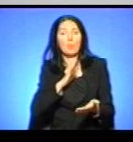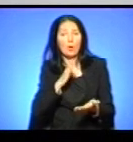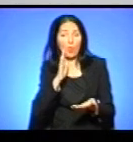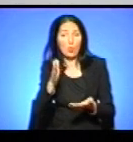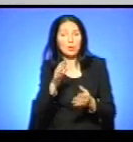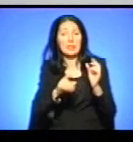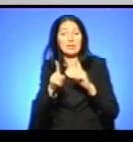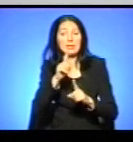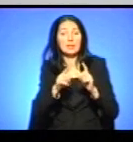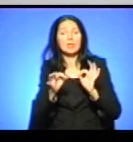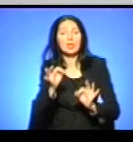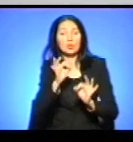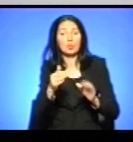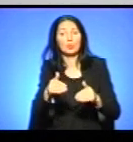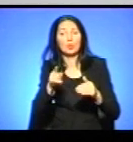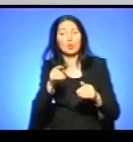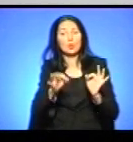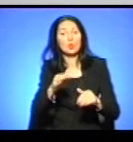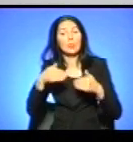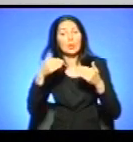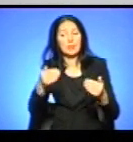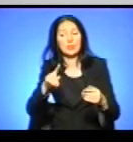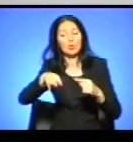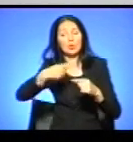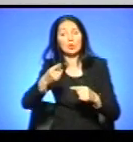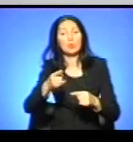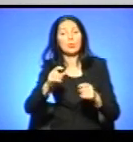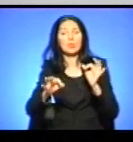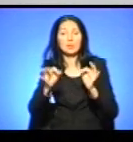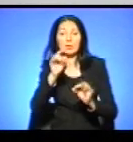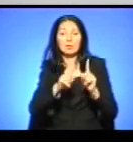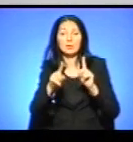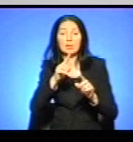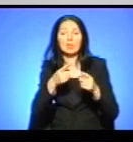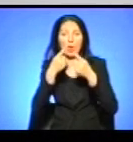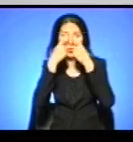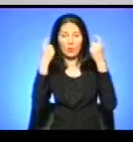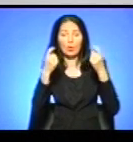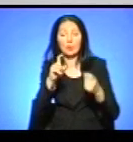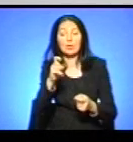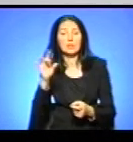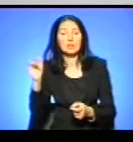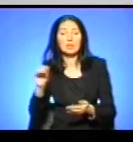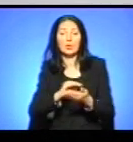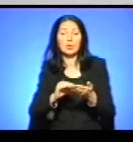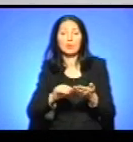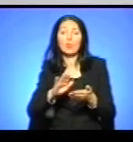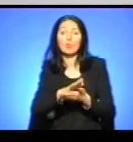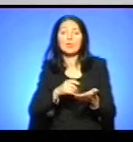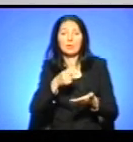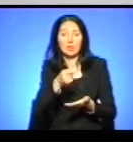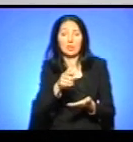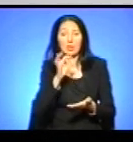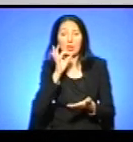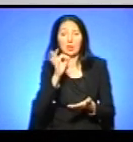засідання суду. Його перенесли. Про наступне засідання повідомлять Христину Гуйван у письмовому зверненні, каже Андрій Ляхович, прес